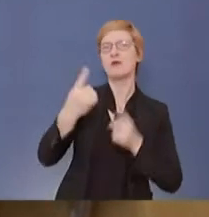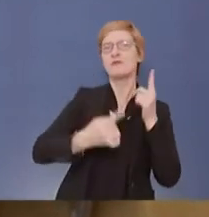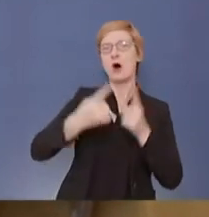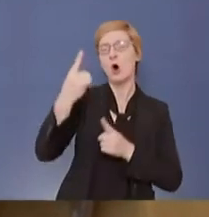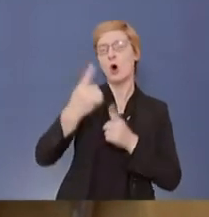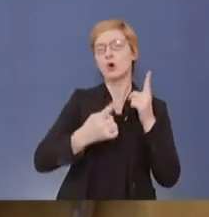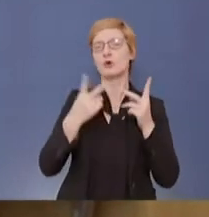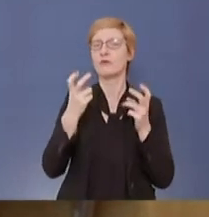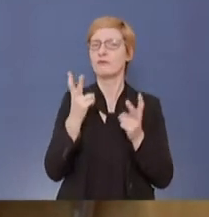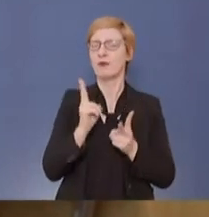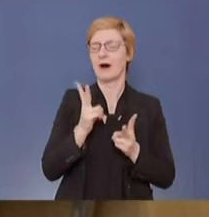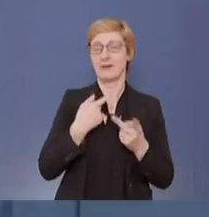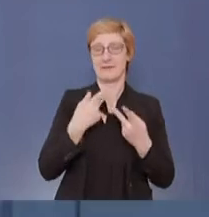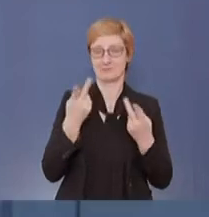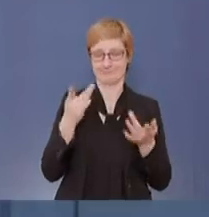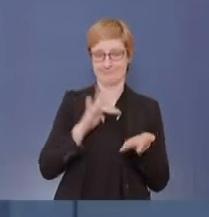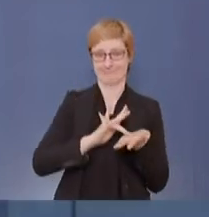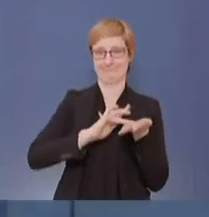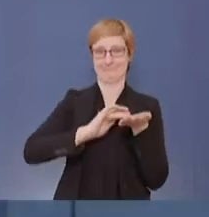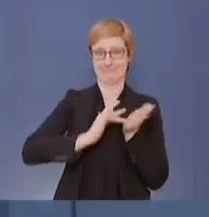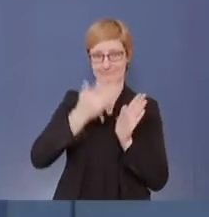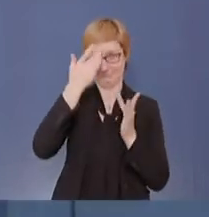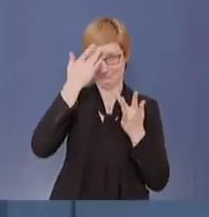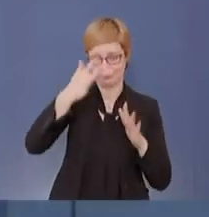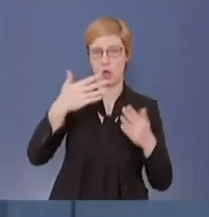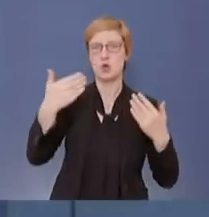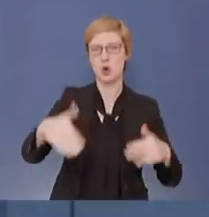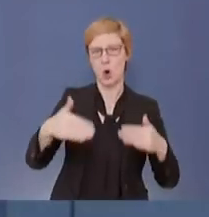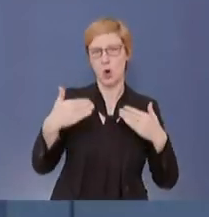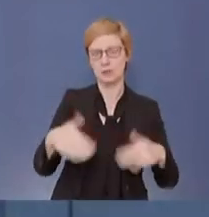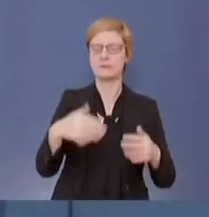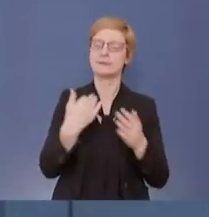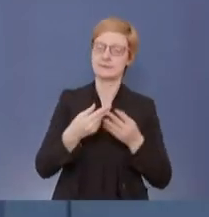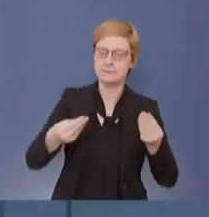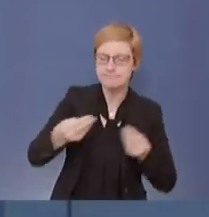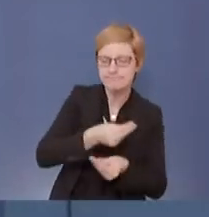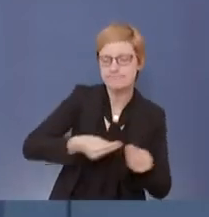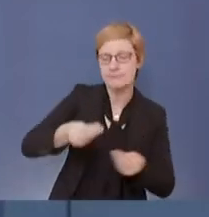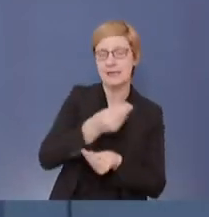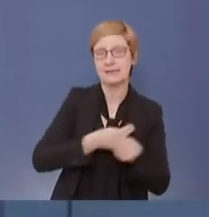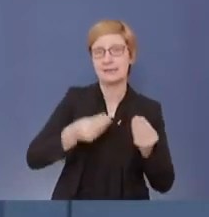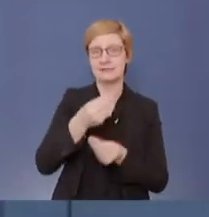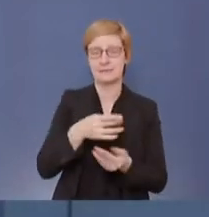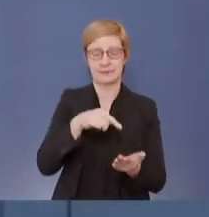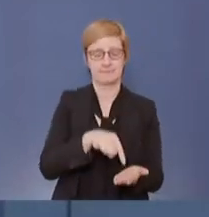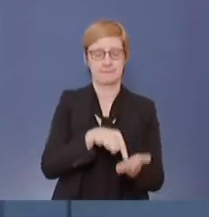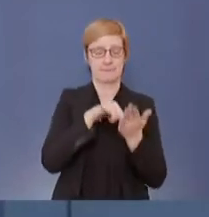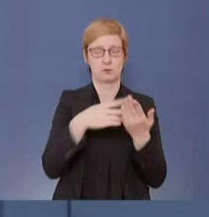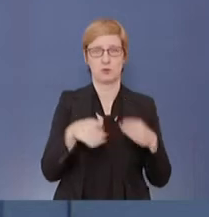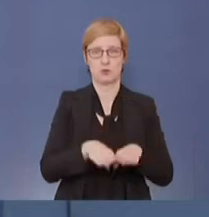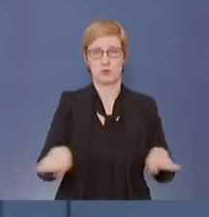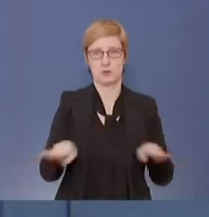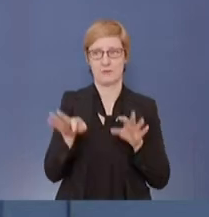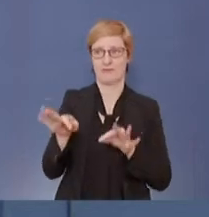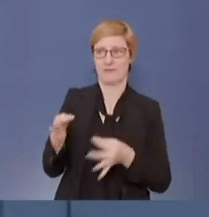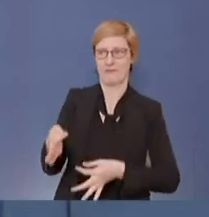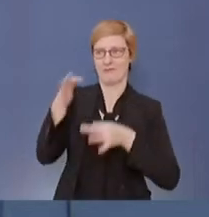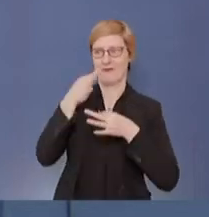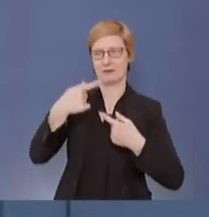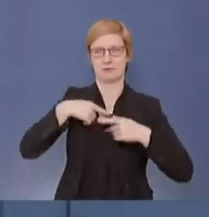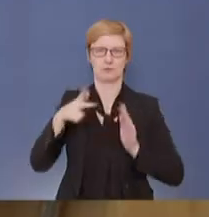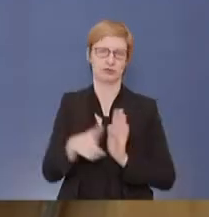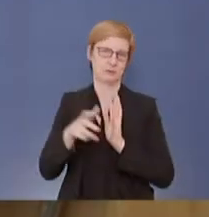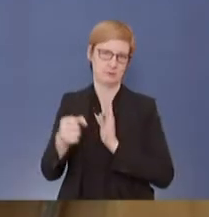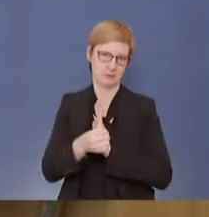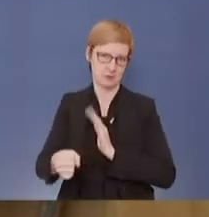regierungsinternen Beratungen ist, kann ich die Prämisse noch nicht bestätigen, die Sie Ihrer Frage zugrunde legen. Aber es